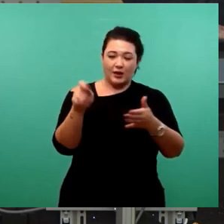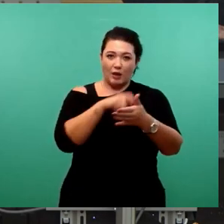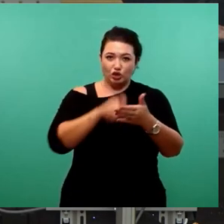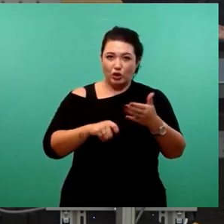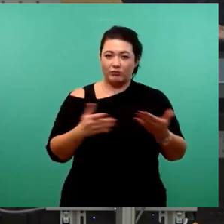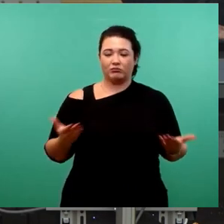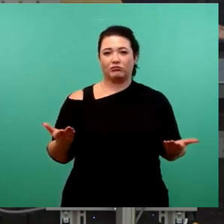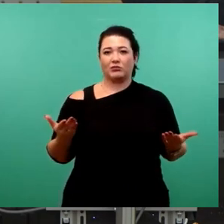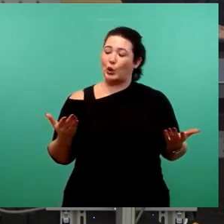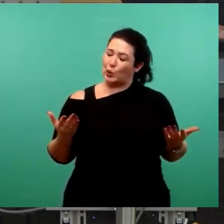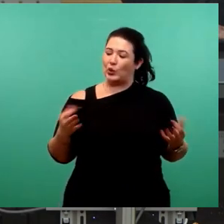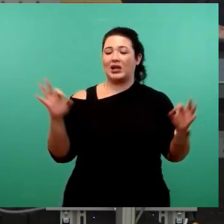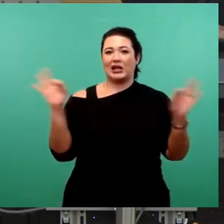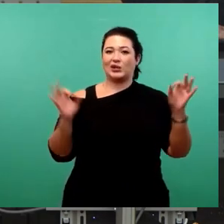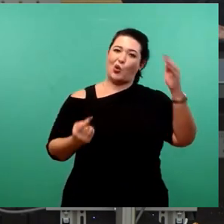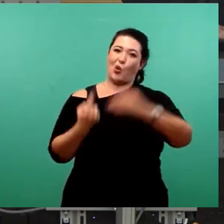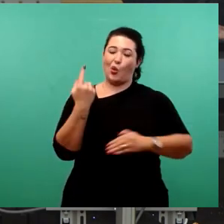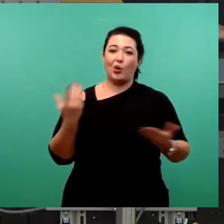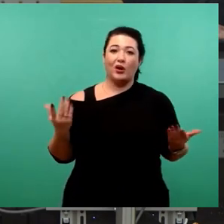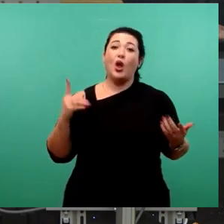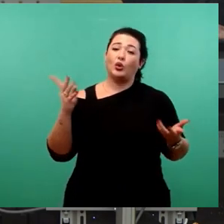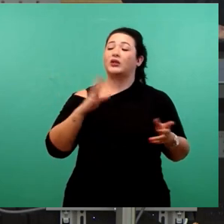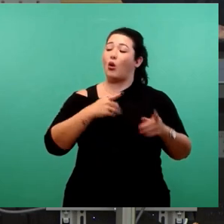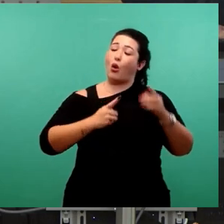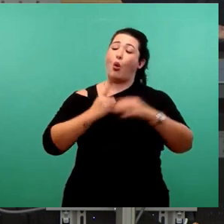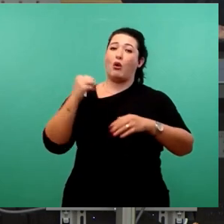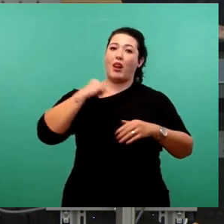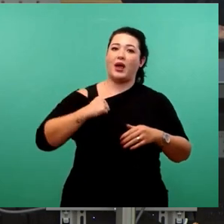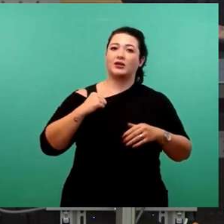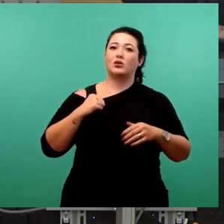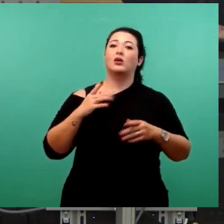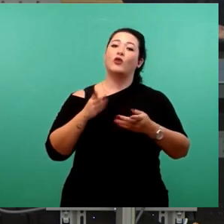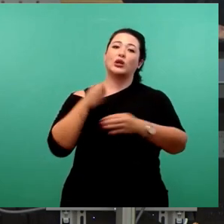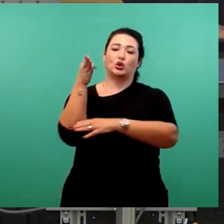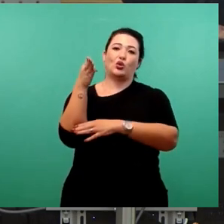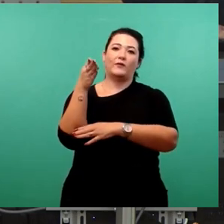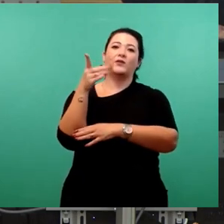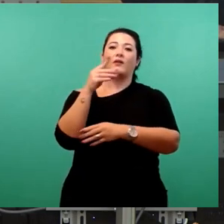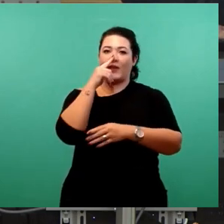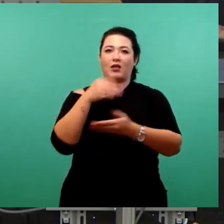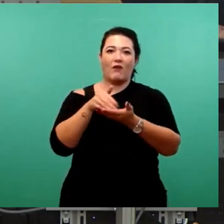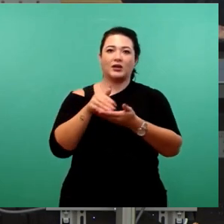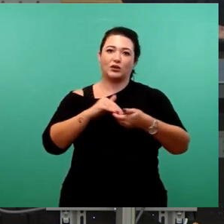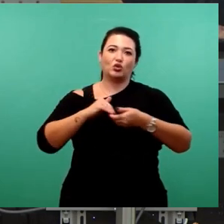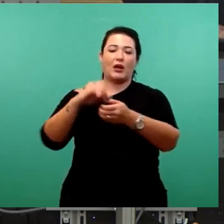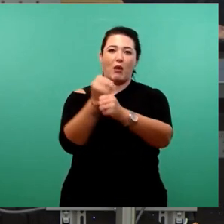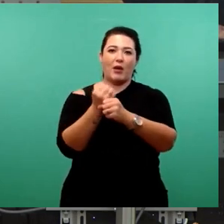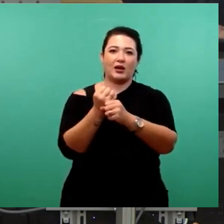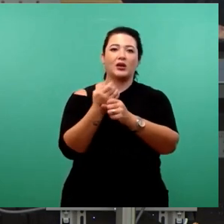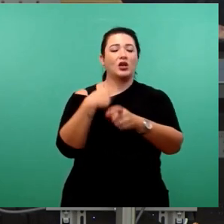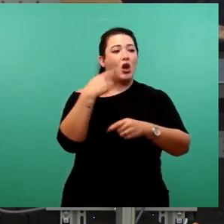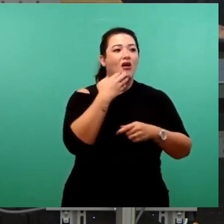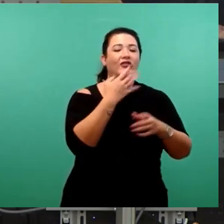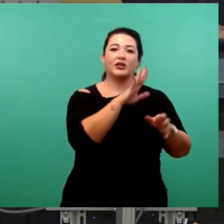ist hoch riskant, und es ist auch eine große Last für die weitere Zusammenarbeit. Ich hoffe, lieben Kollegen von der CDU, Sie haben genau